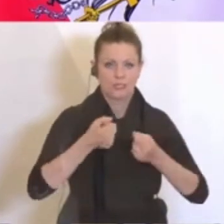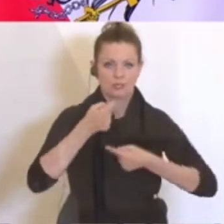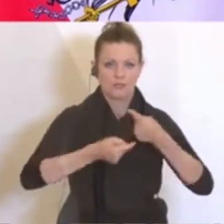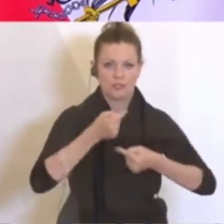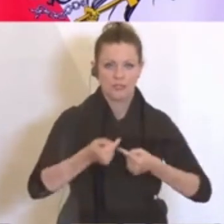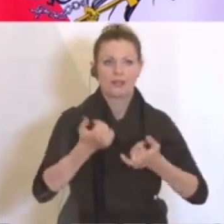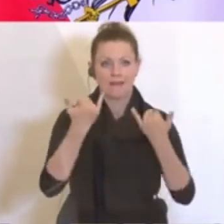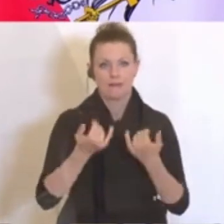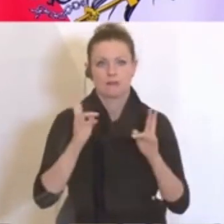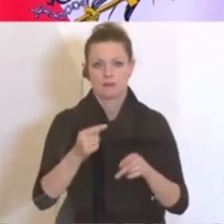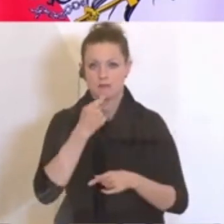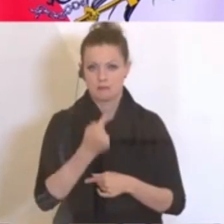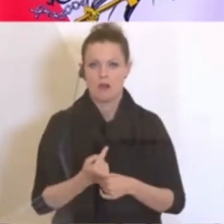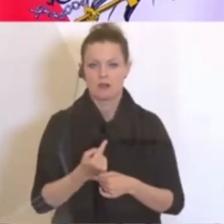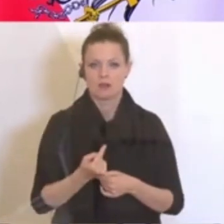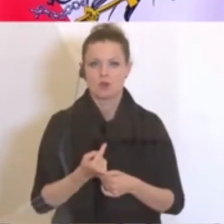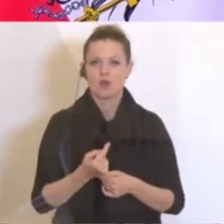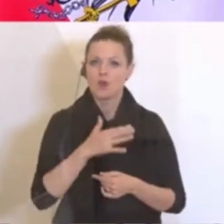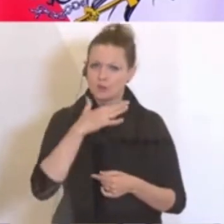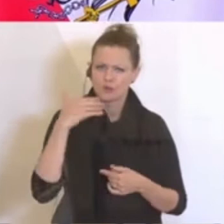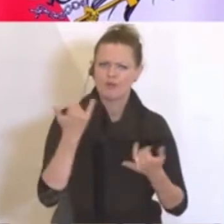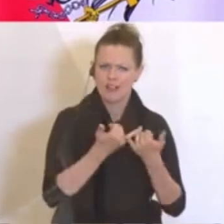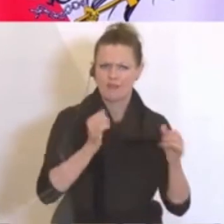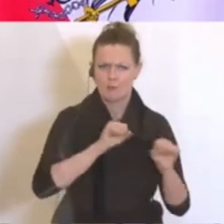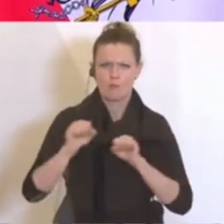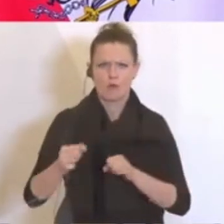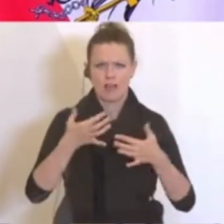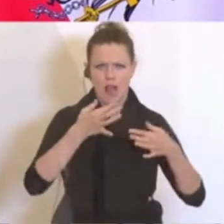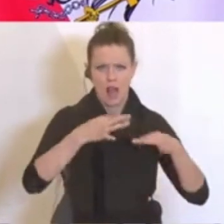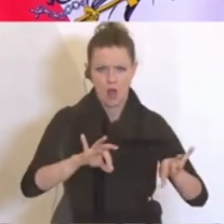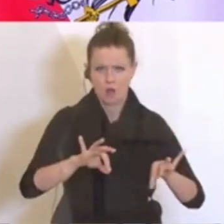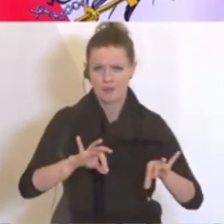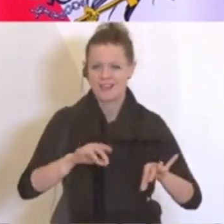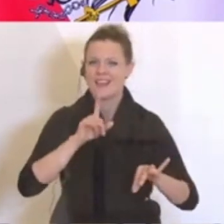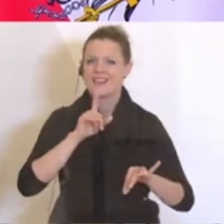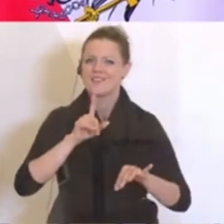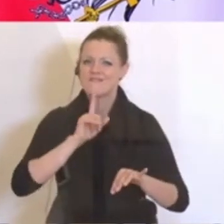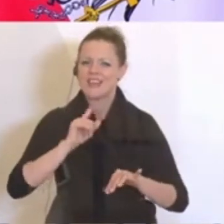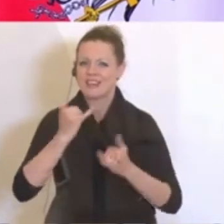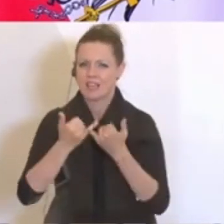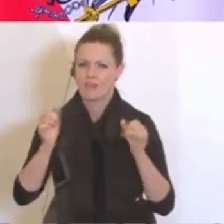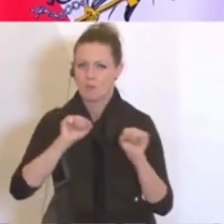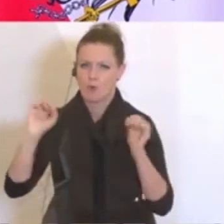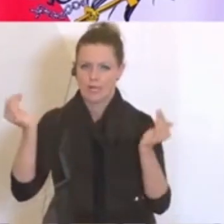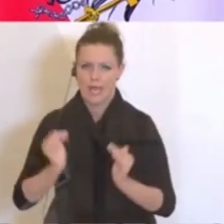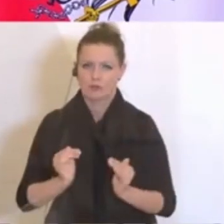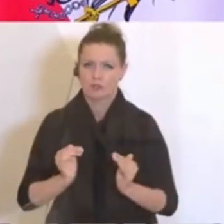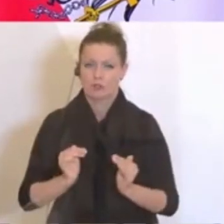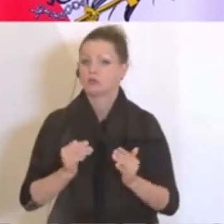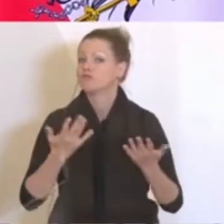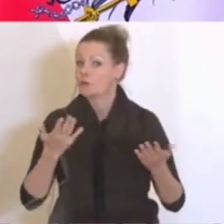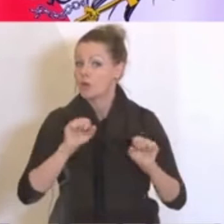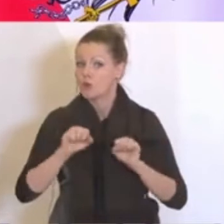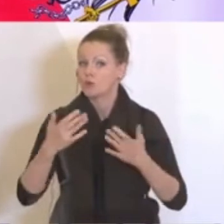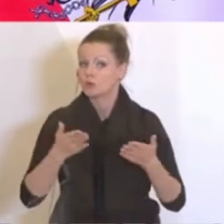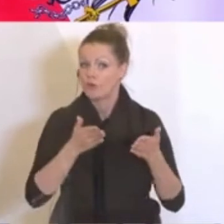können wir jetzt sagen, so viel wie möglich zulassen und so wenig wie möglich einschränken und das kann dazu führen, dass es genau in diese Richtung